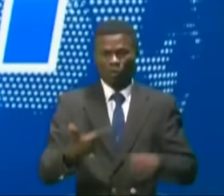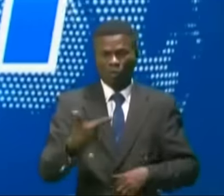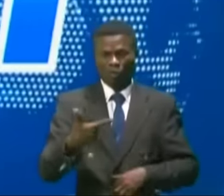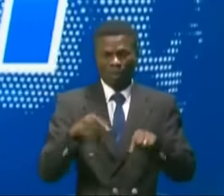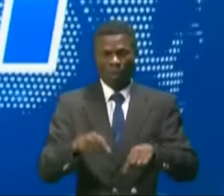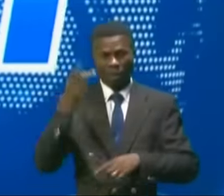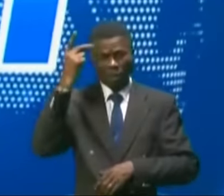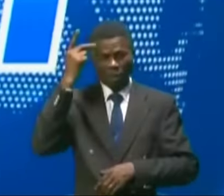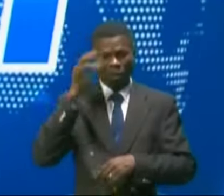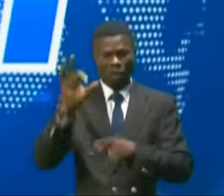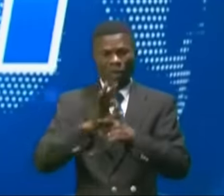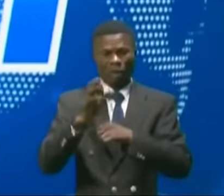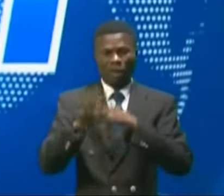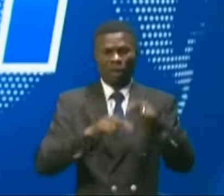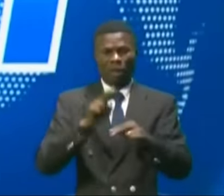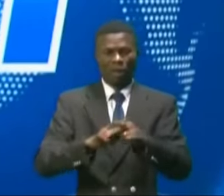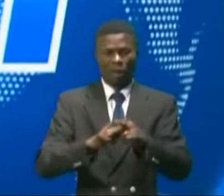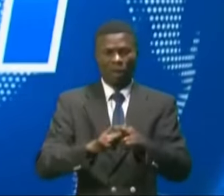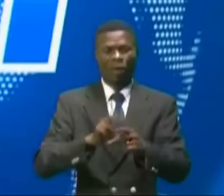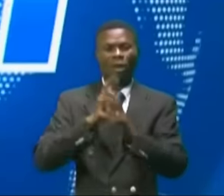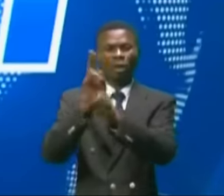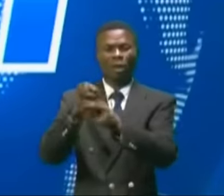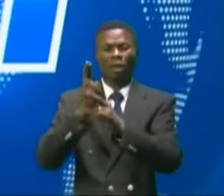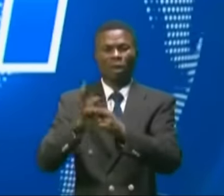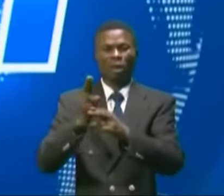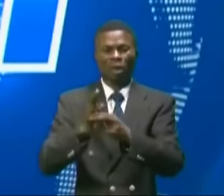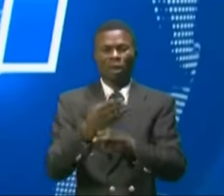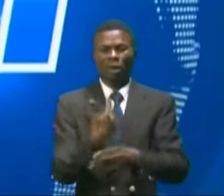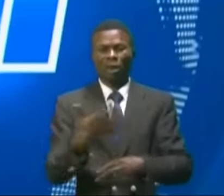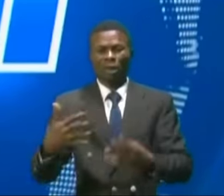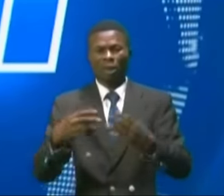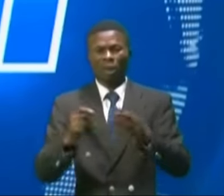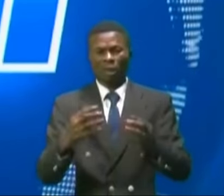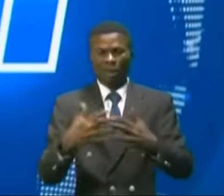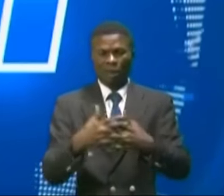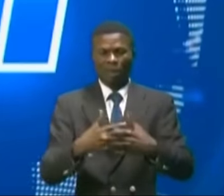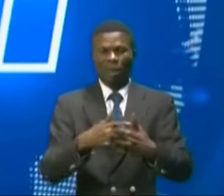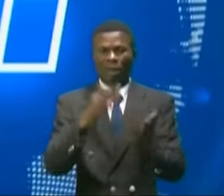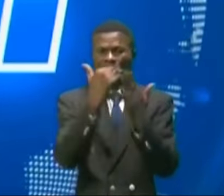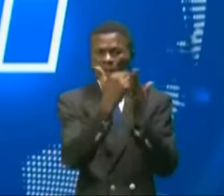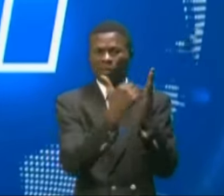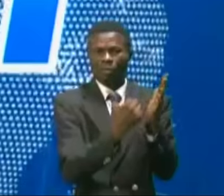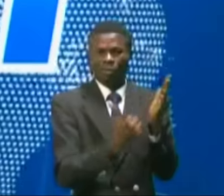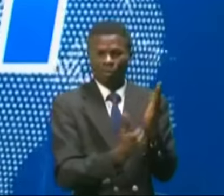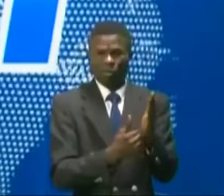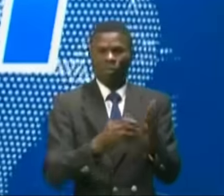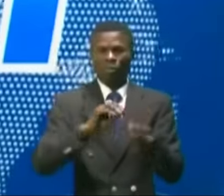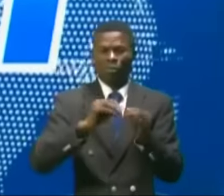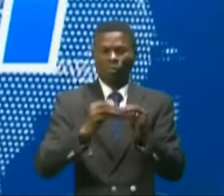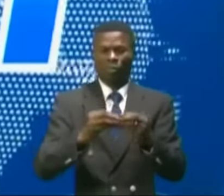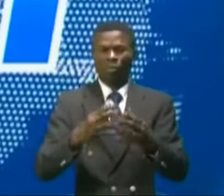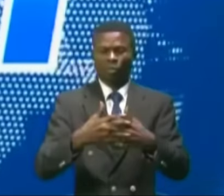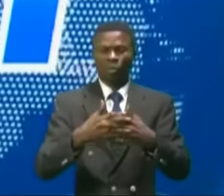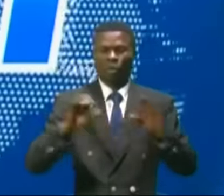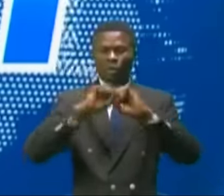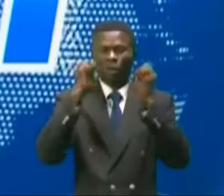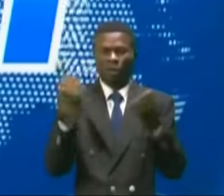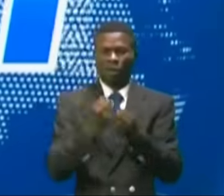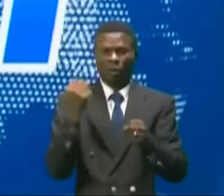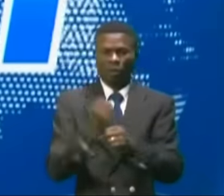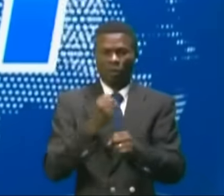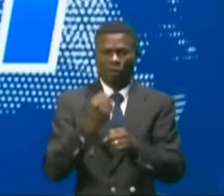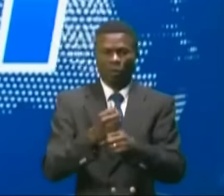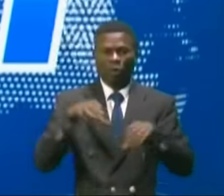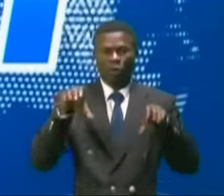Kinshasa de l'atelier national sur l'état des lieux, des outils techniques d'enregistrement et d'immatriculation des sociétés coopératives